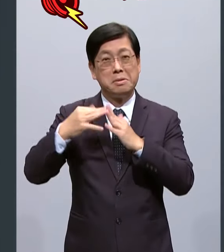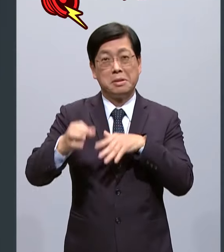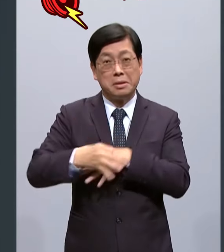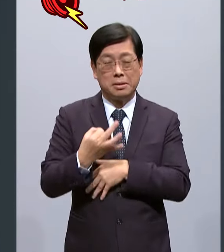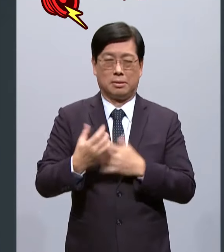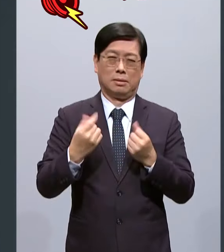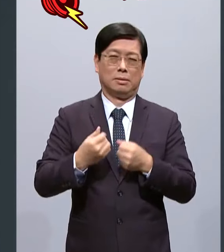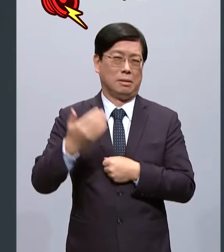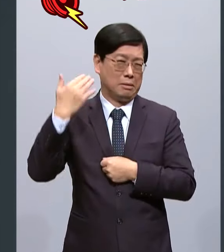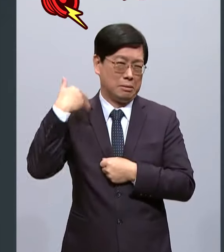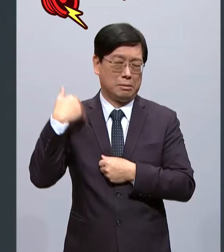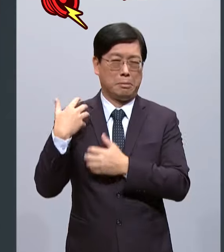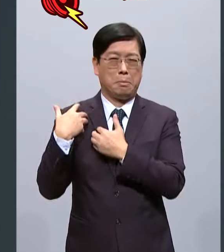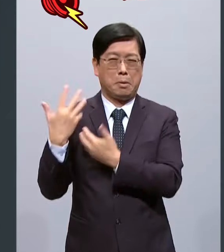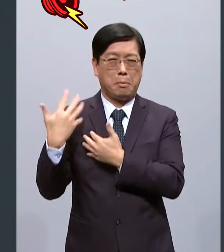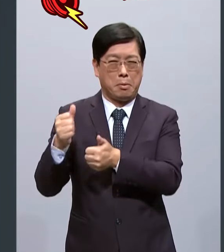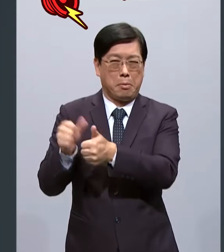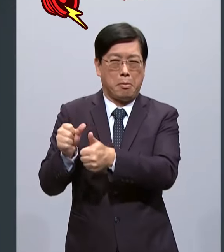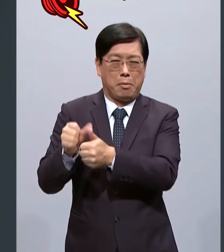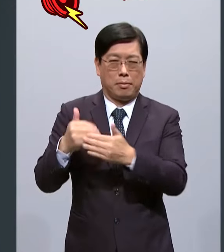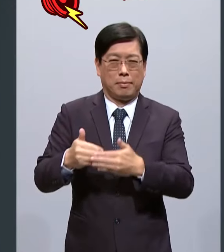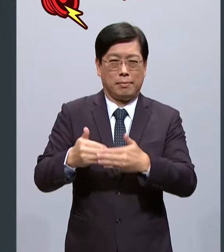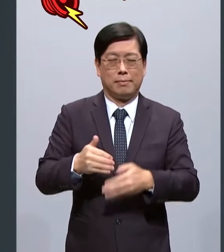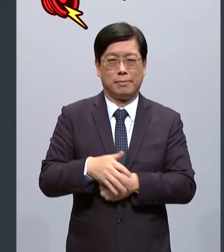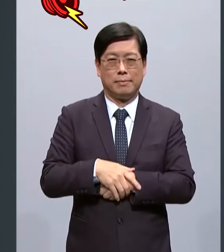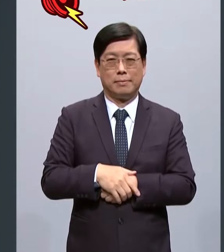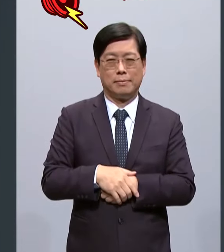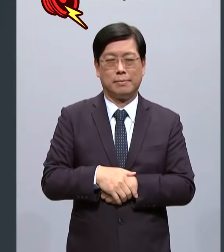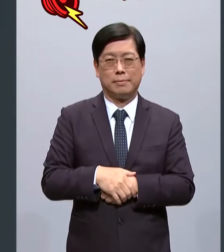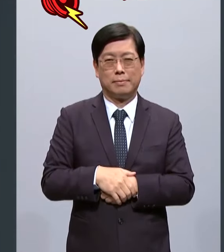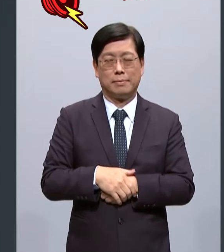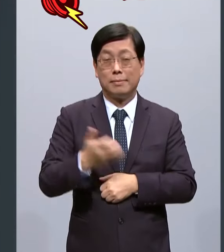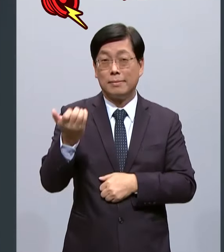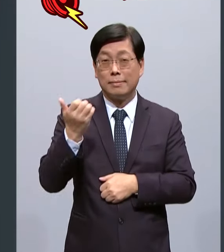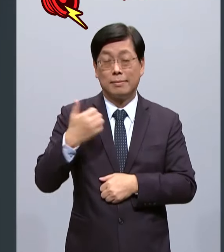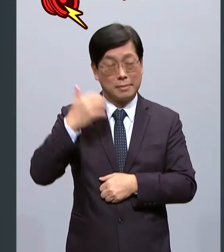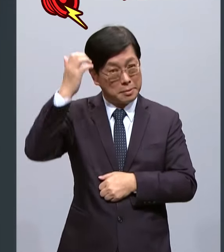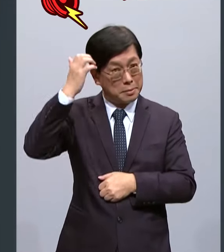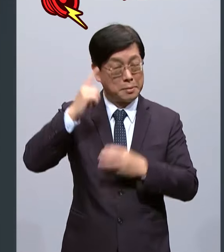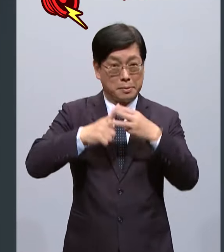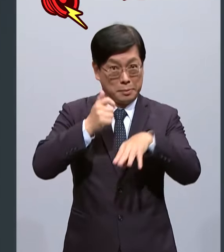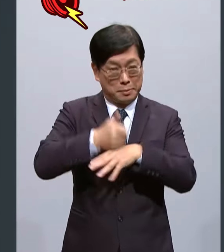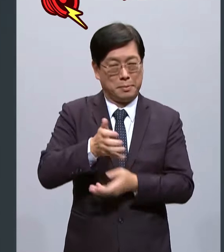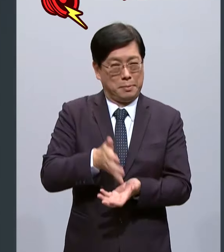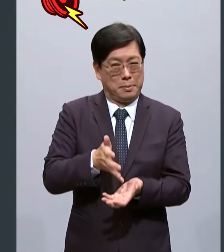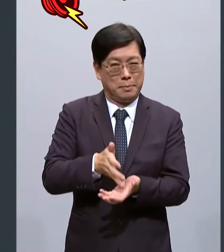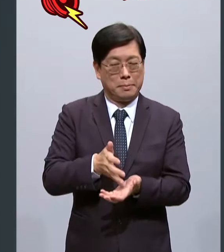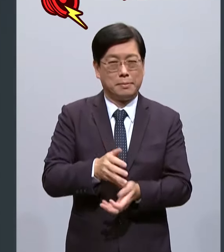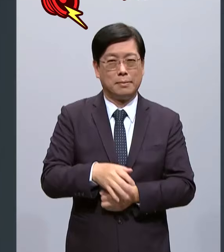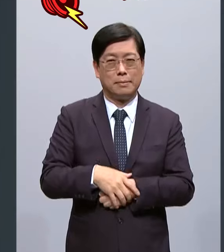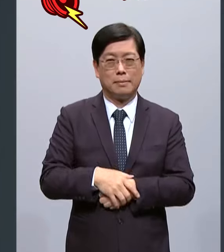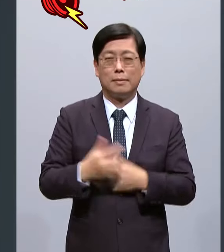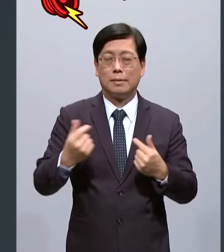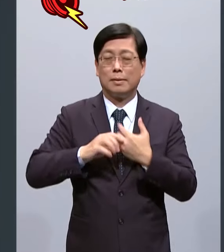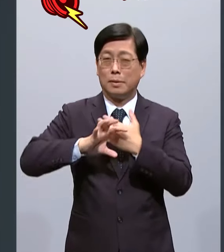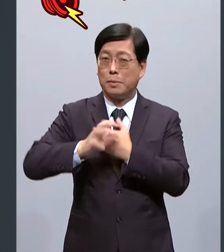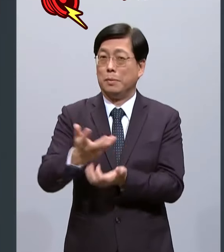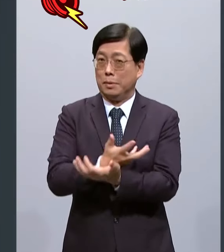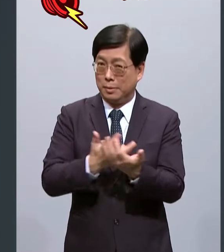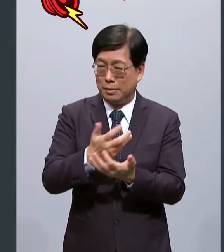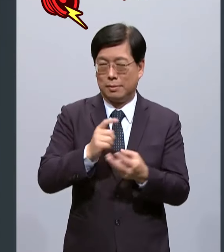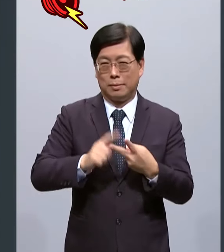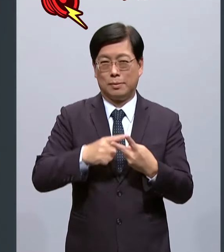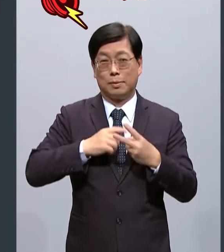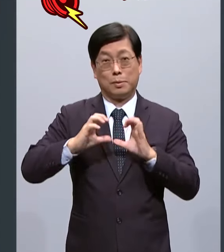走回依赖中国的老路刚刚柯主席的政见发表不管外交或国王